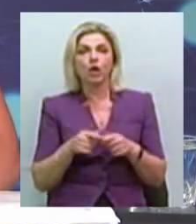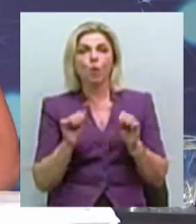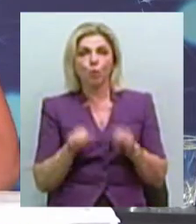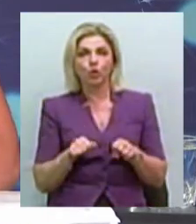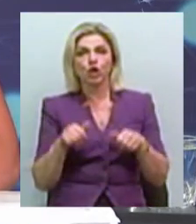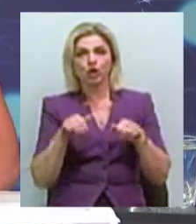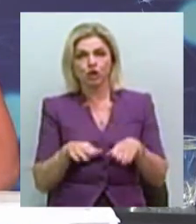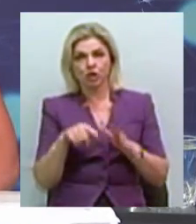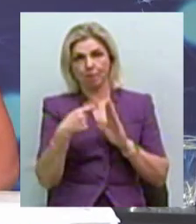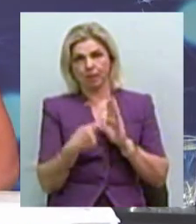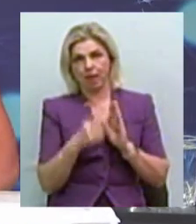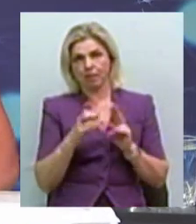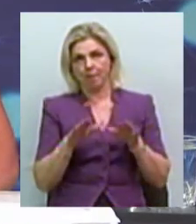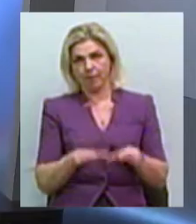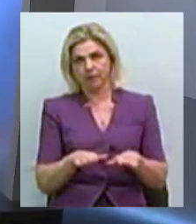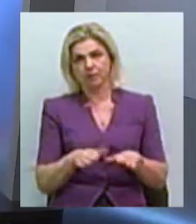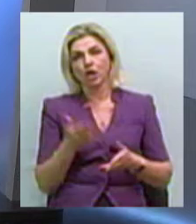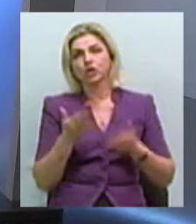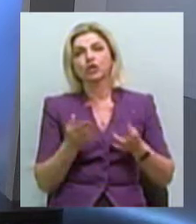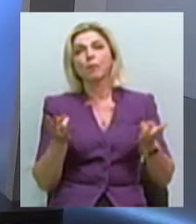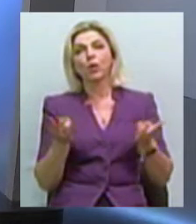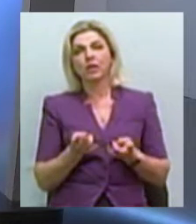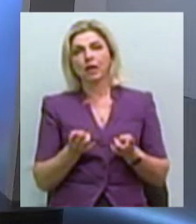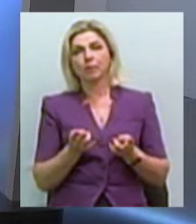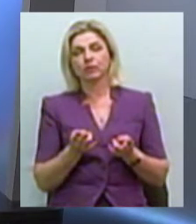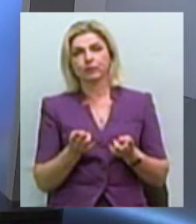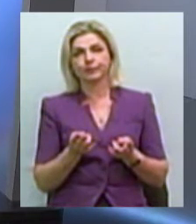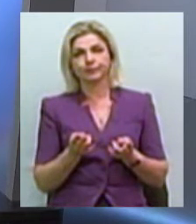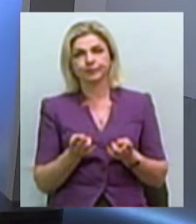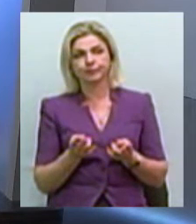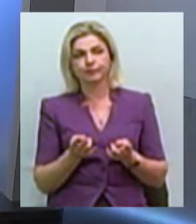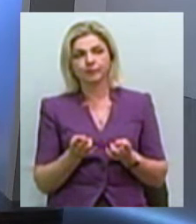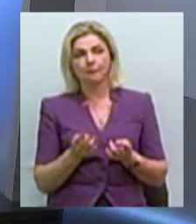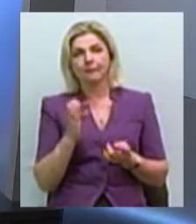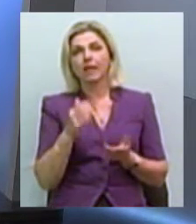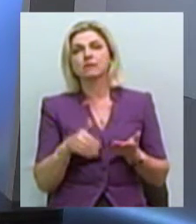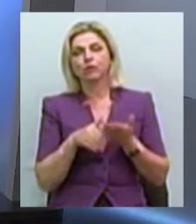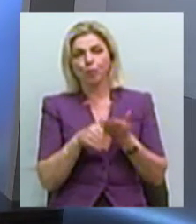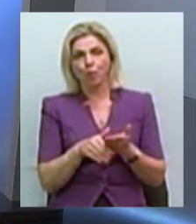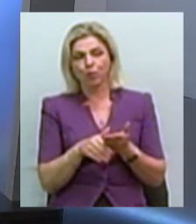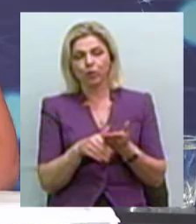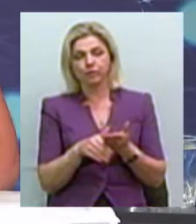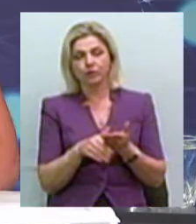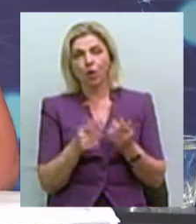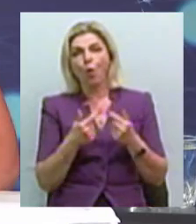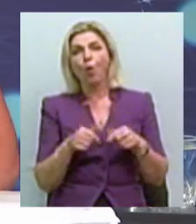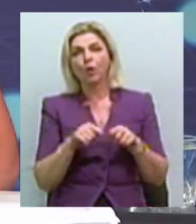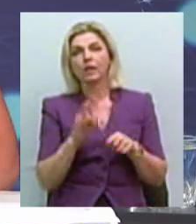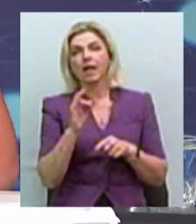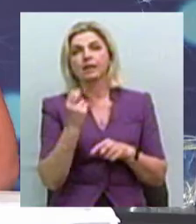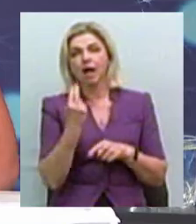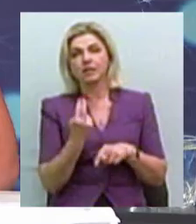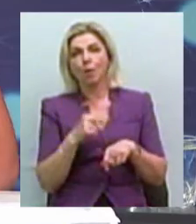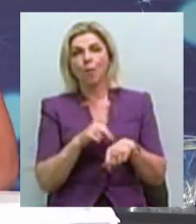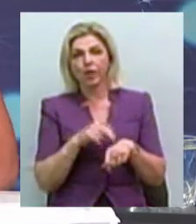на місці? Чи потрібно виносити за допомогою органів Нацполіції та